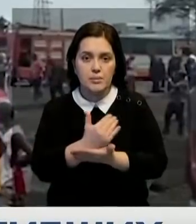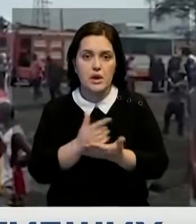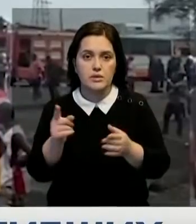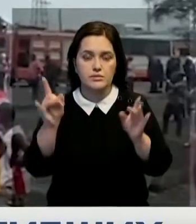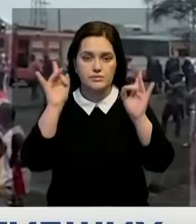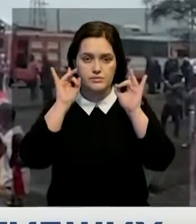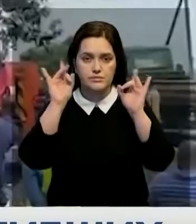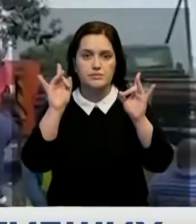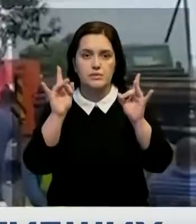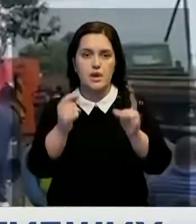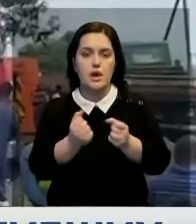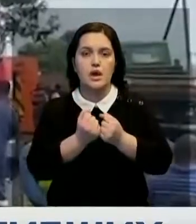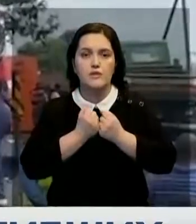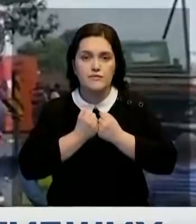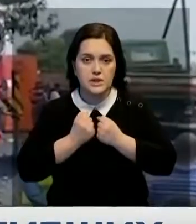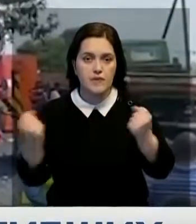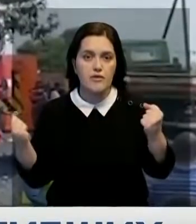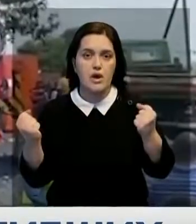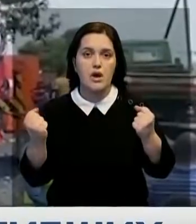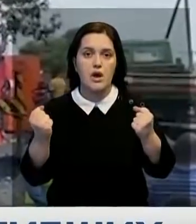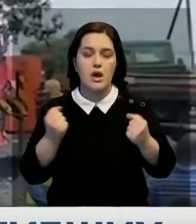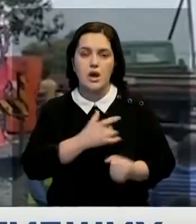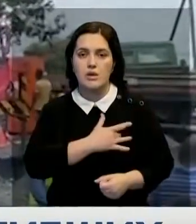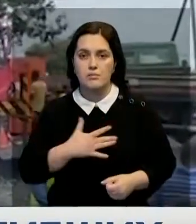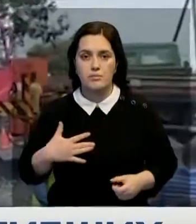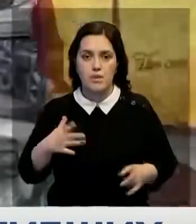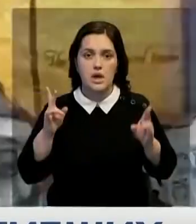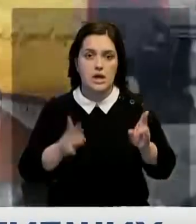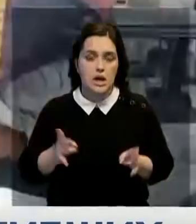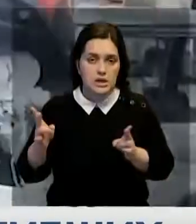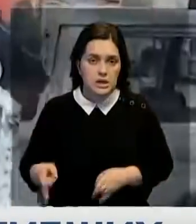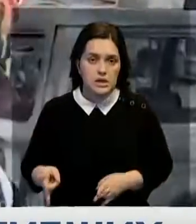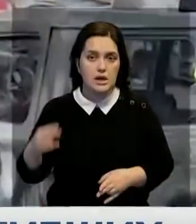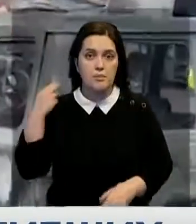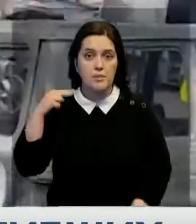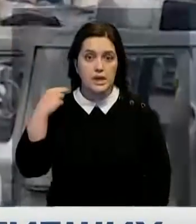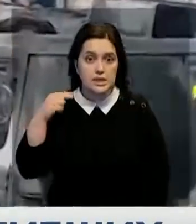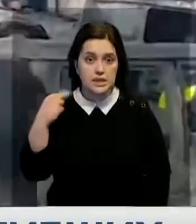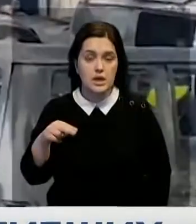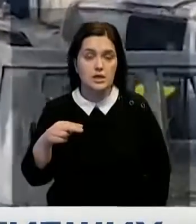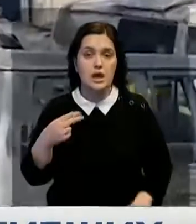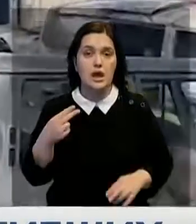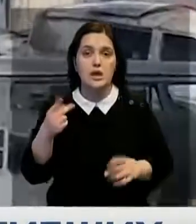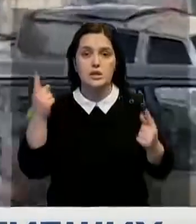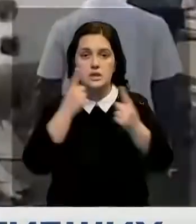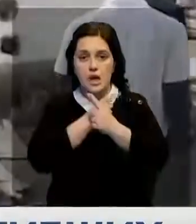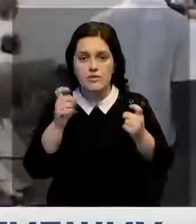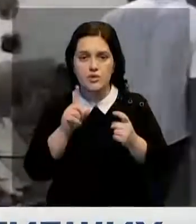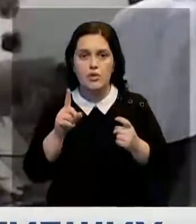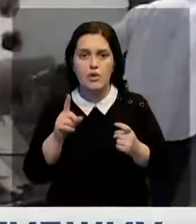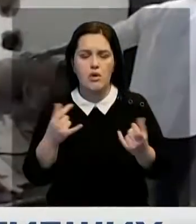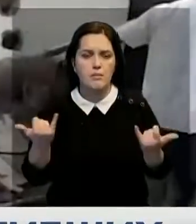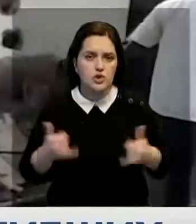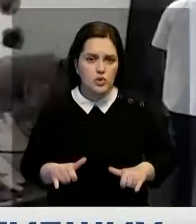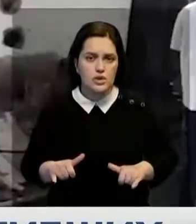топливо и в этот момент прогремел взрыв. Десятки получили ранения. Президент этой западноафриканской страны заявил,